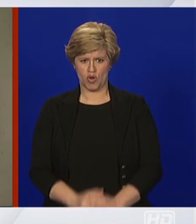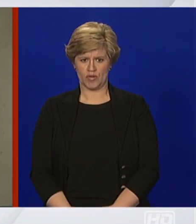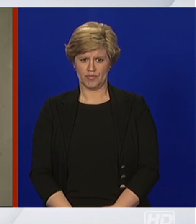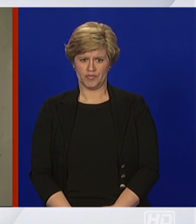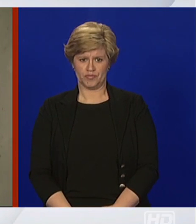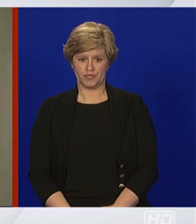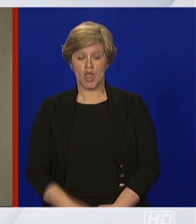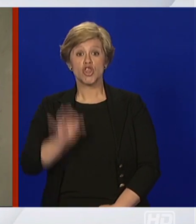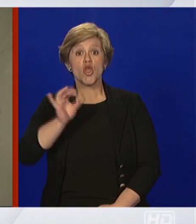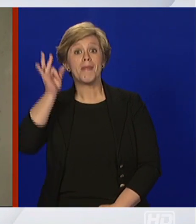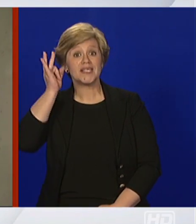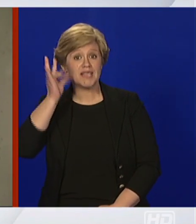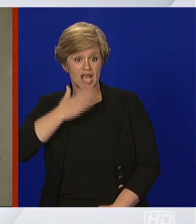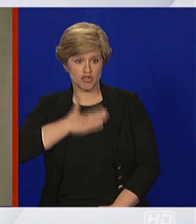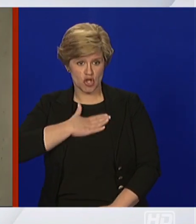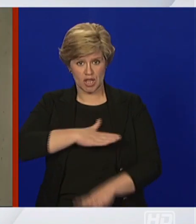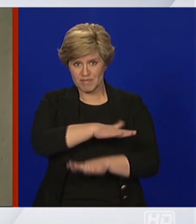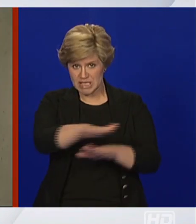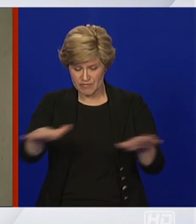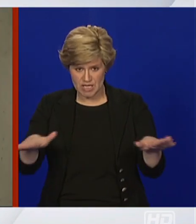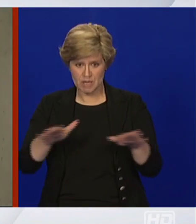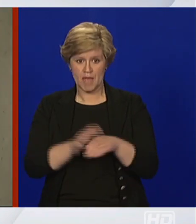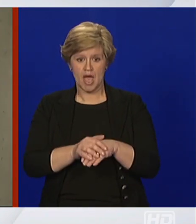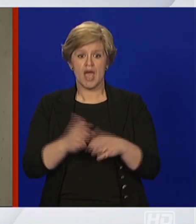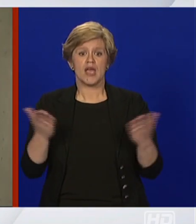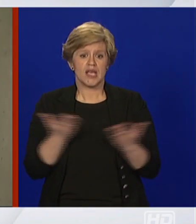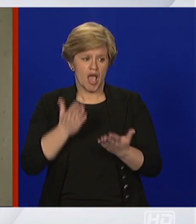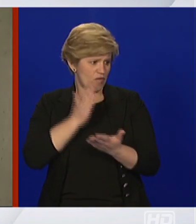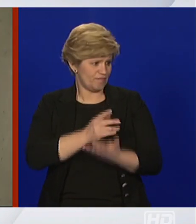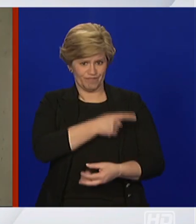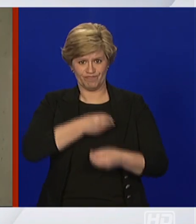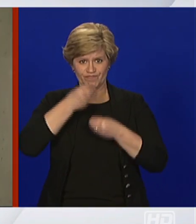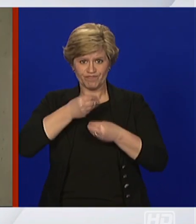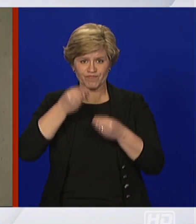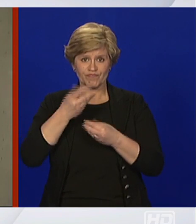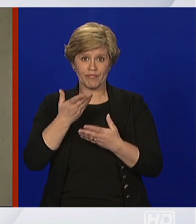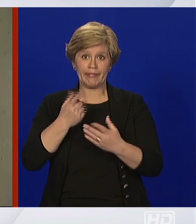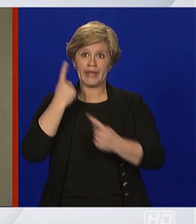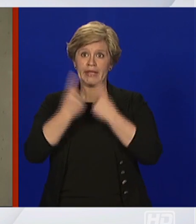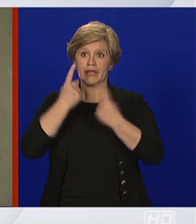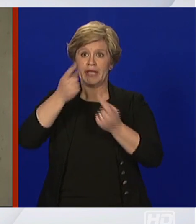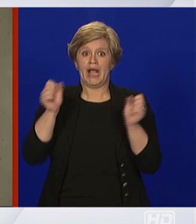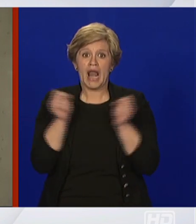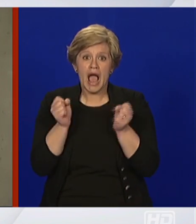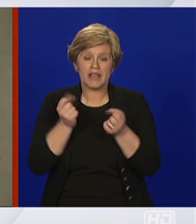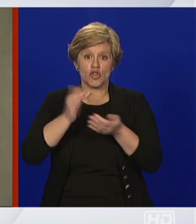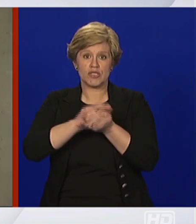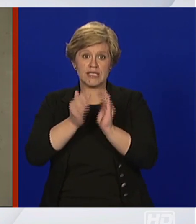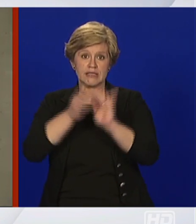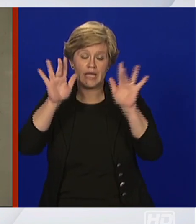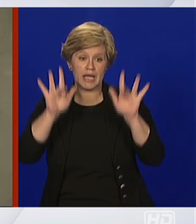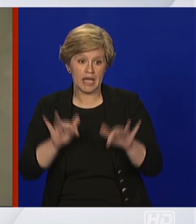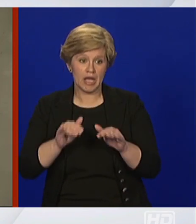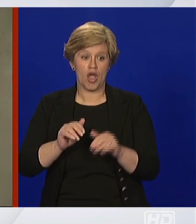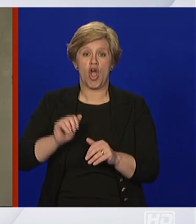Dobar dan, želim svima. Evo, kao što je rečeno, vremenske prilike, hladnoća i snijeg su nas